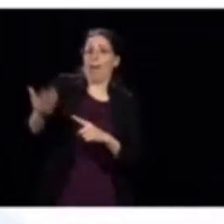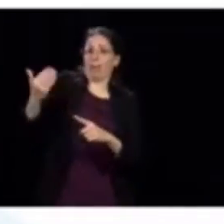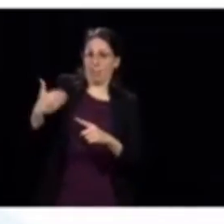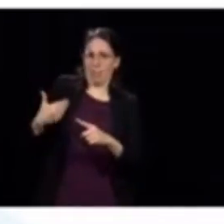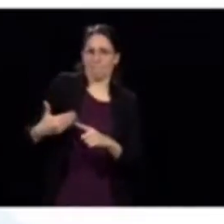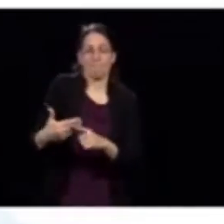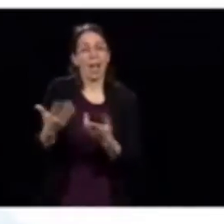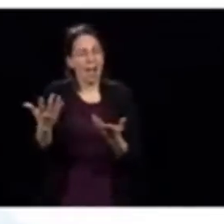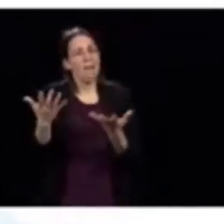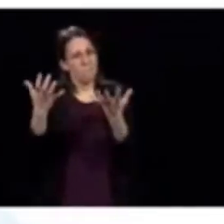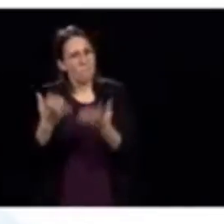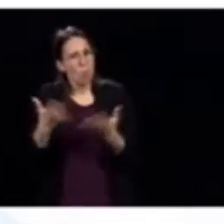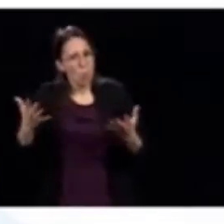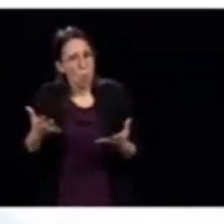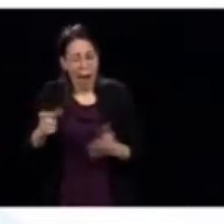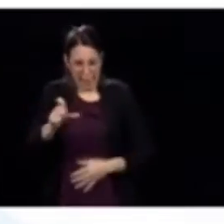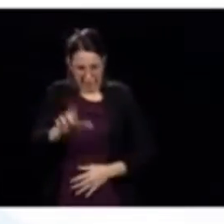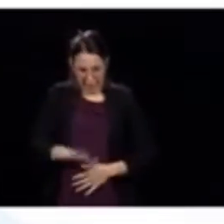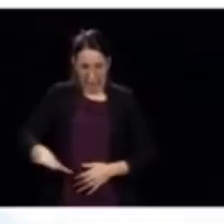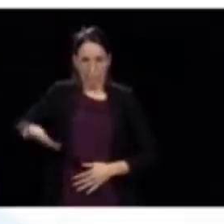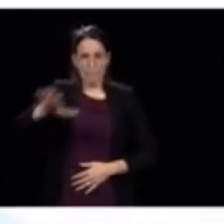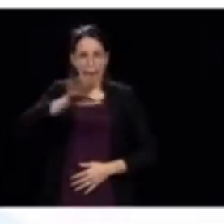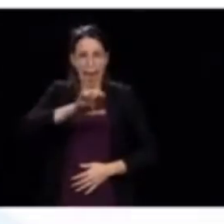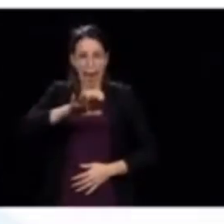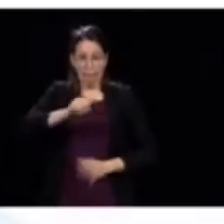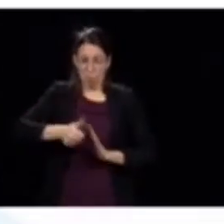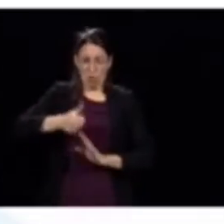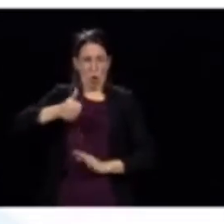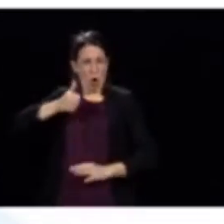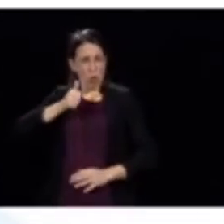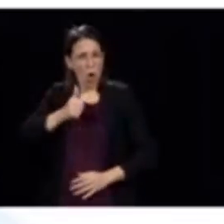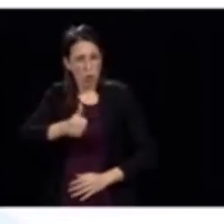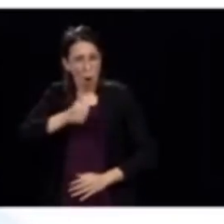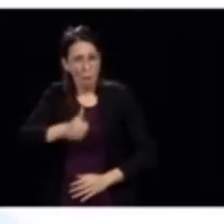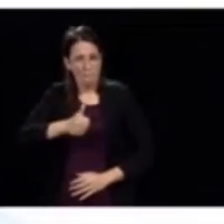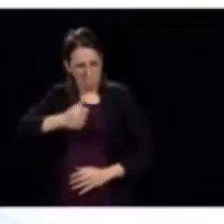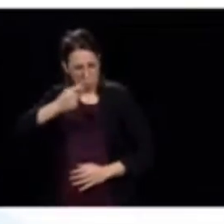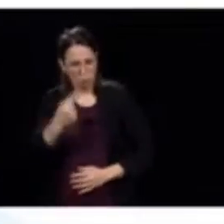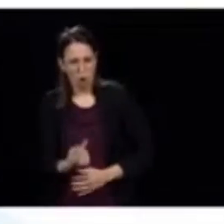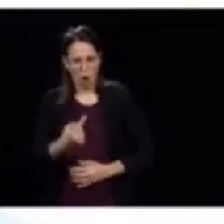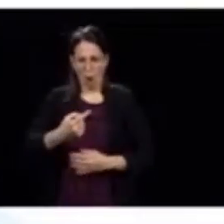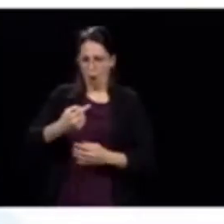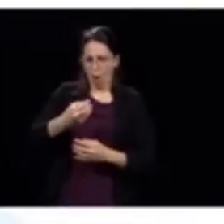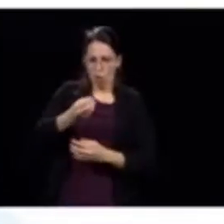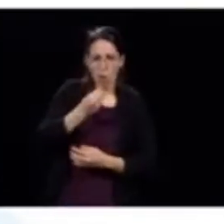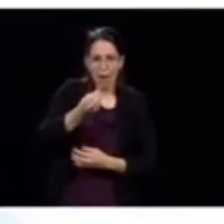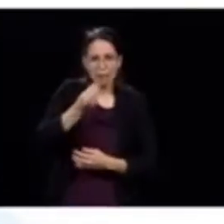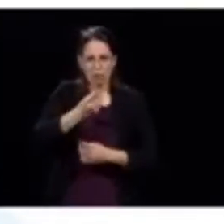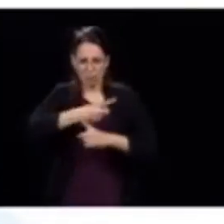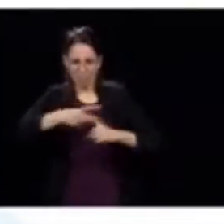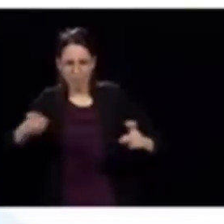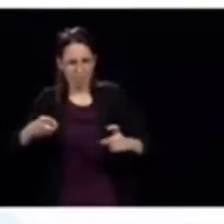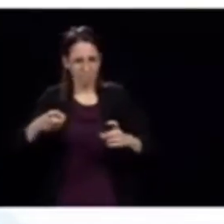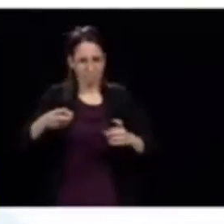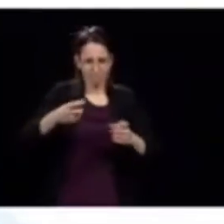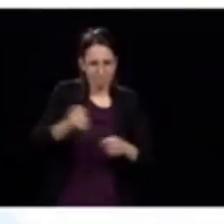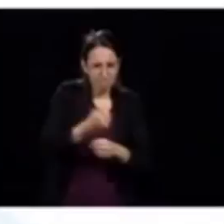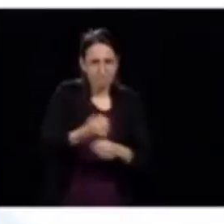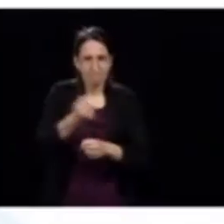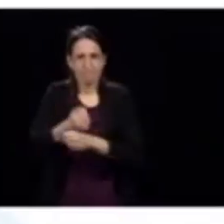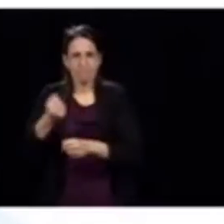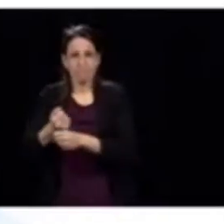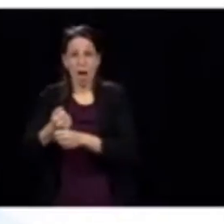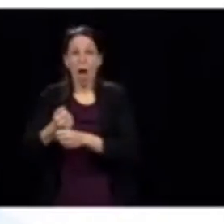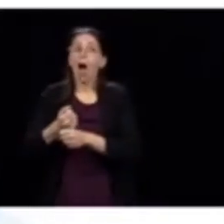quelques semaines. On veut un Québec qui est plus autonome pour sa nourriture. Ça veut dire qu'il faut